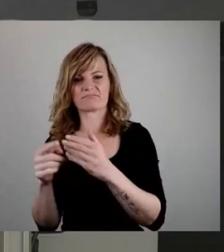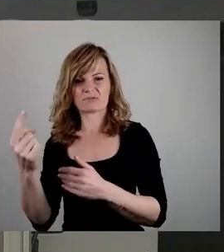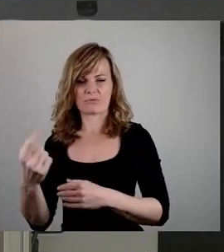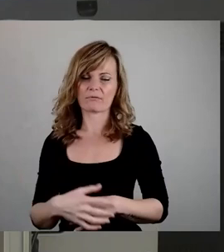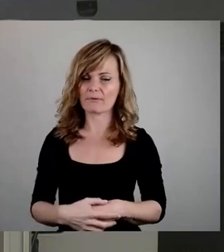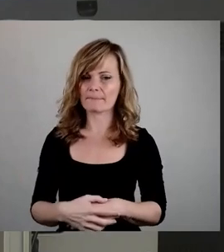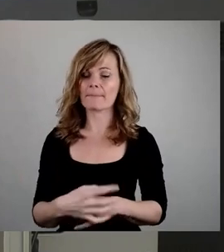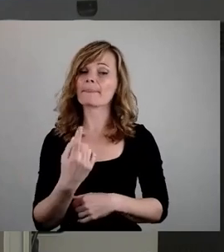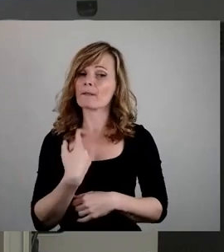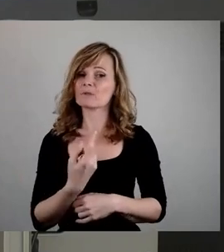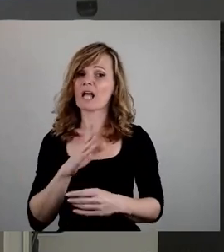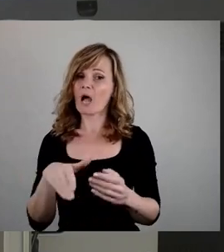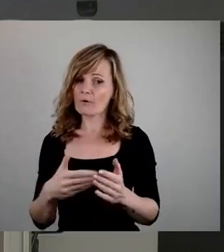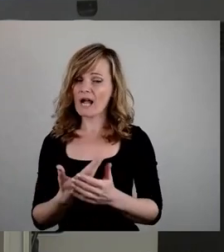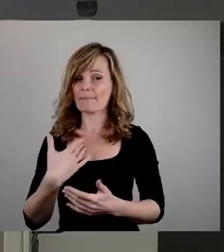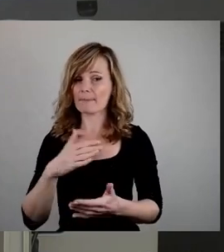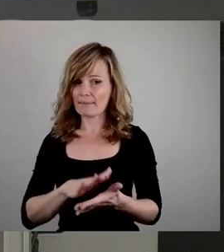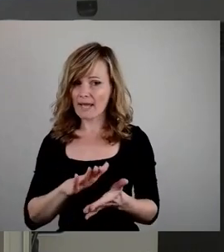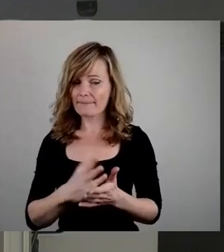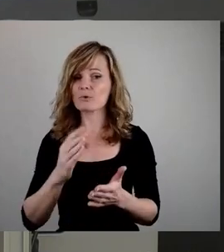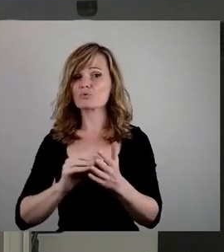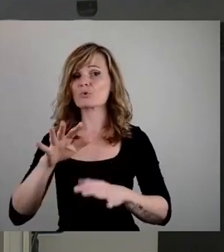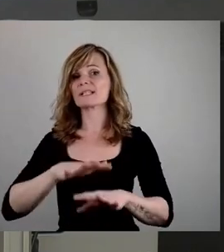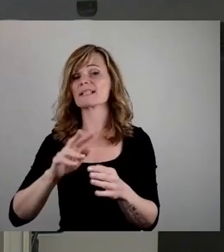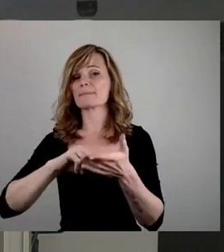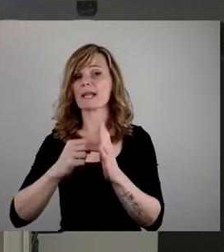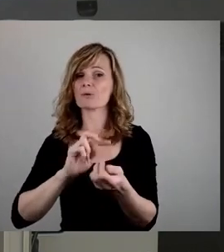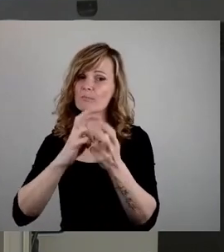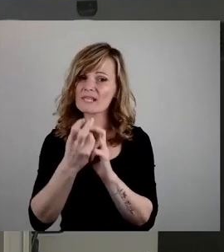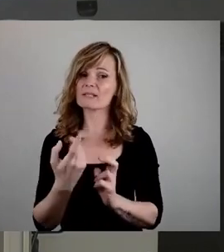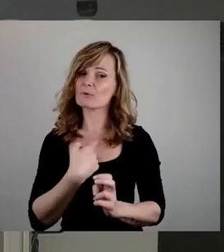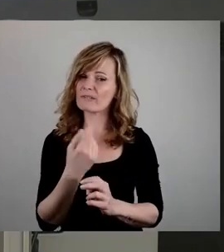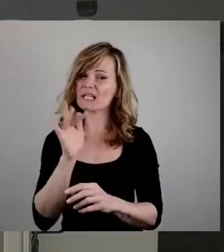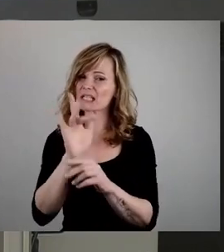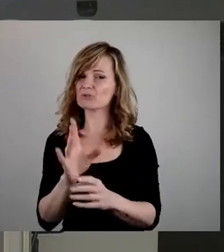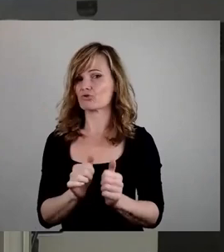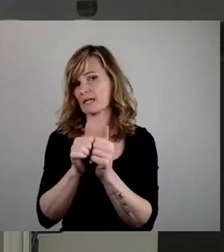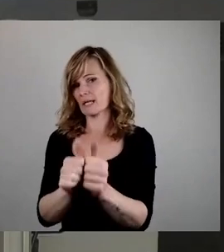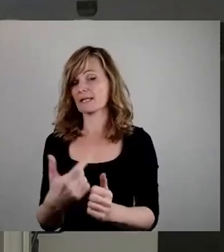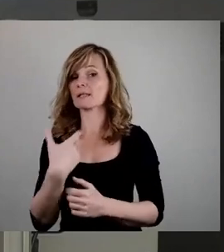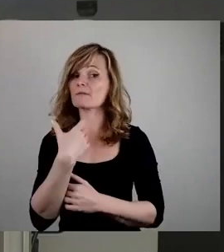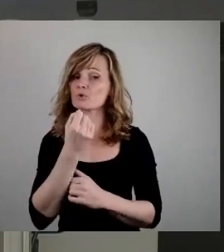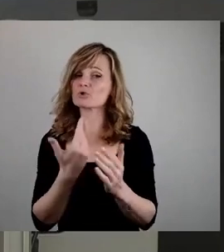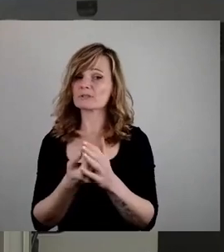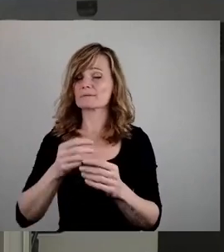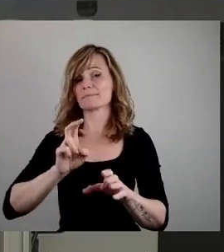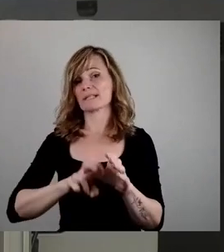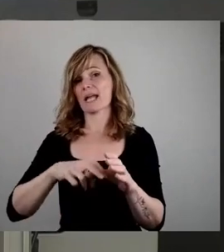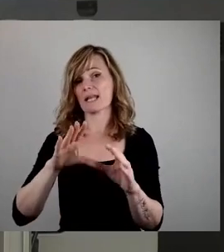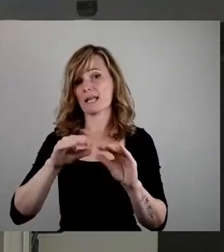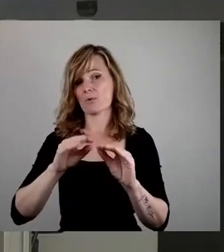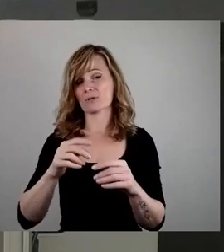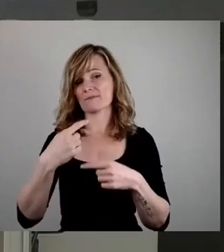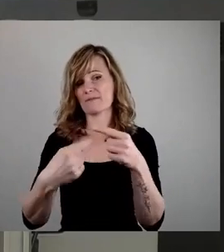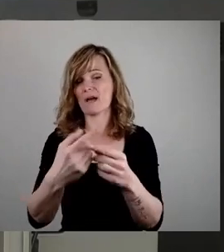Schulnetzplan auch in der Umsetzung kritisch zu begleiten. Und ich würde mir wirklich sehr wünschen, dass das Beteiligungsverfahren als laufender Prozess gesehen wird und